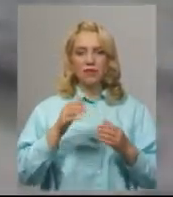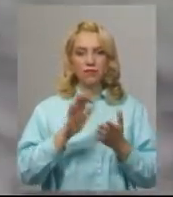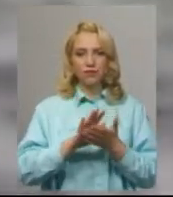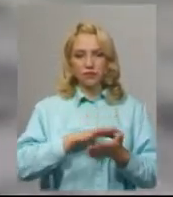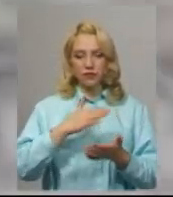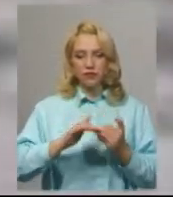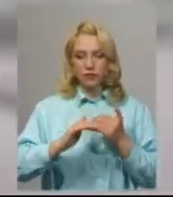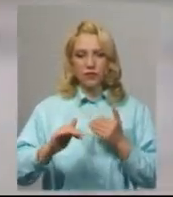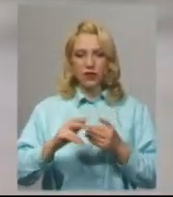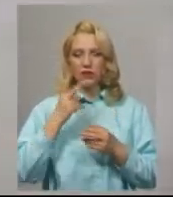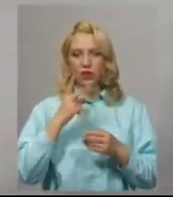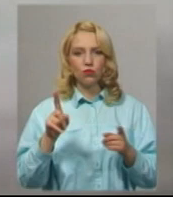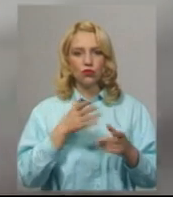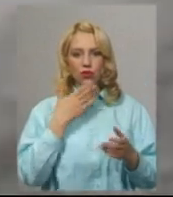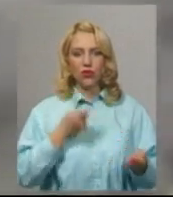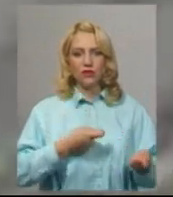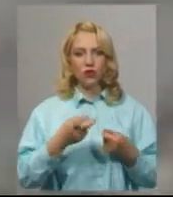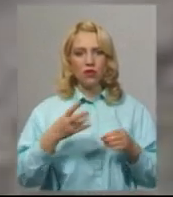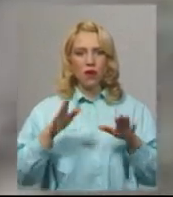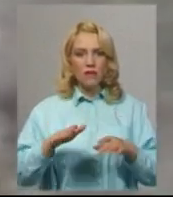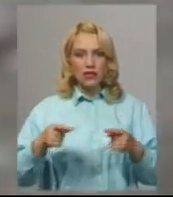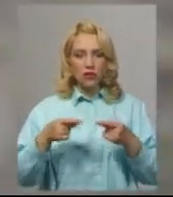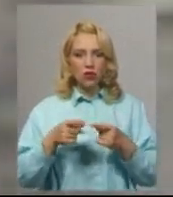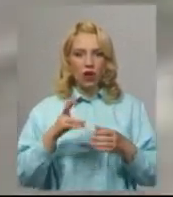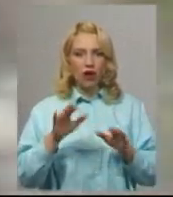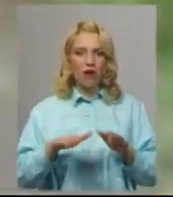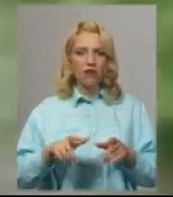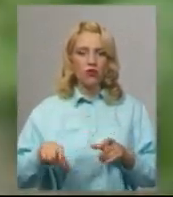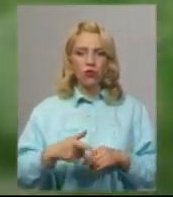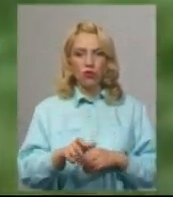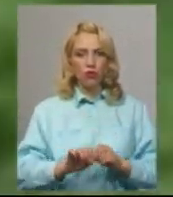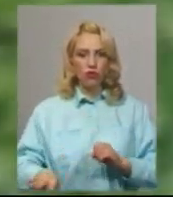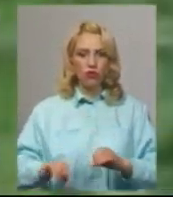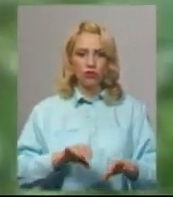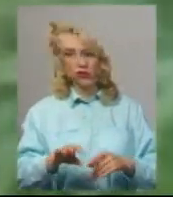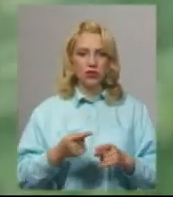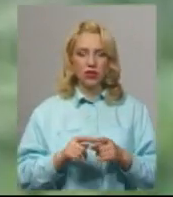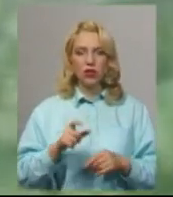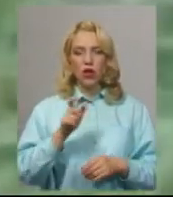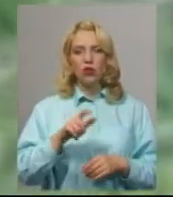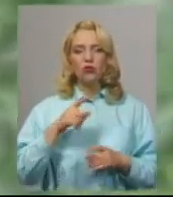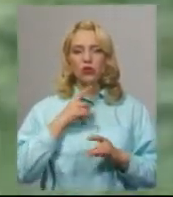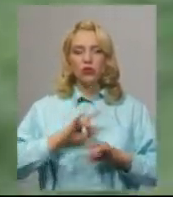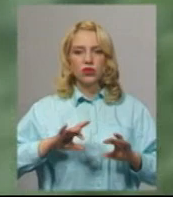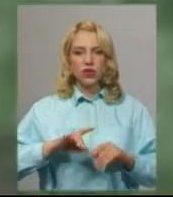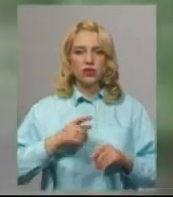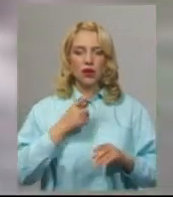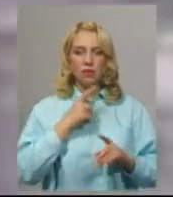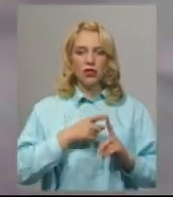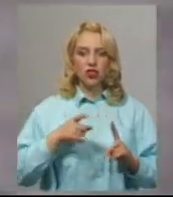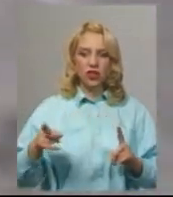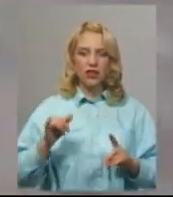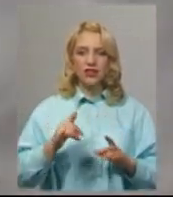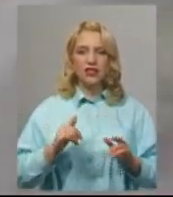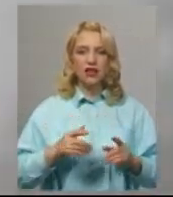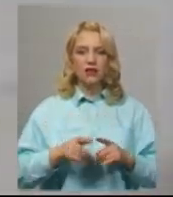якому видно, що непотрібне довозять до сміттєзвалища, скидають дорогою до полігону. Житель села Віталій Жуковський каже, під час та після злив брудна